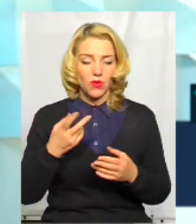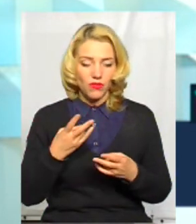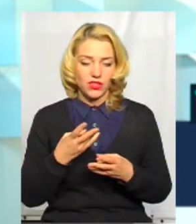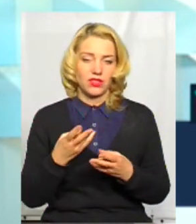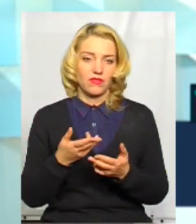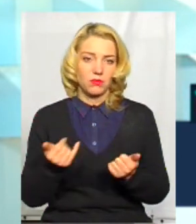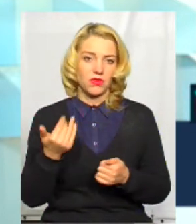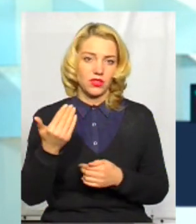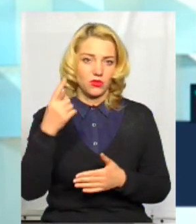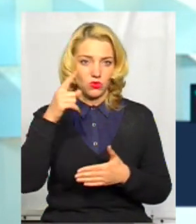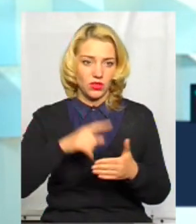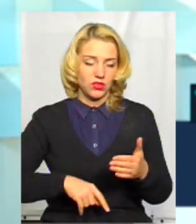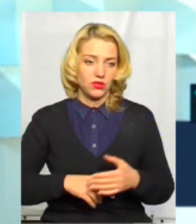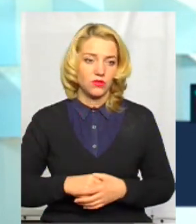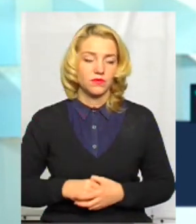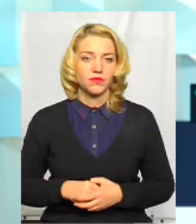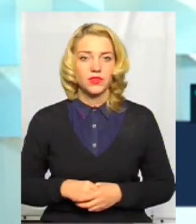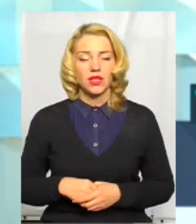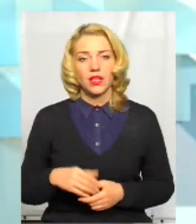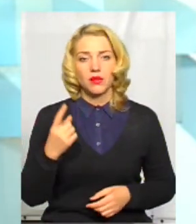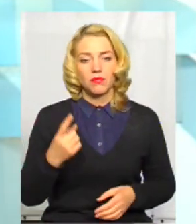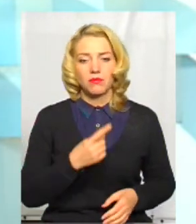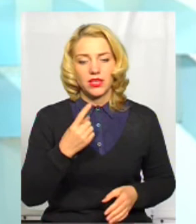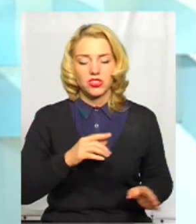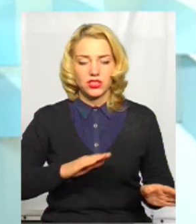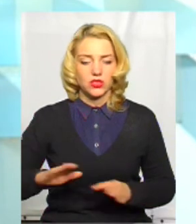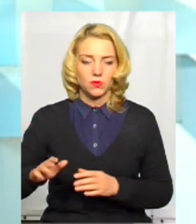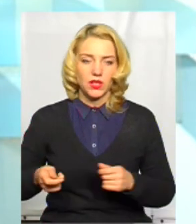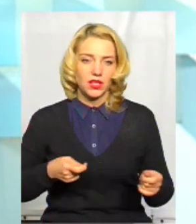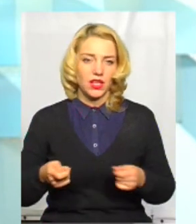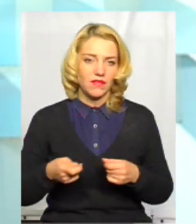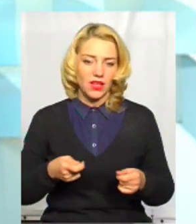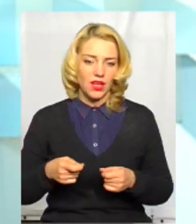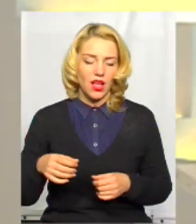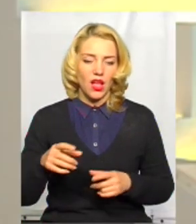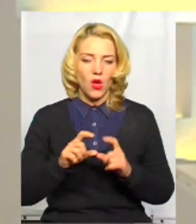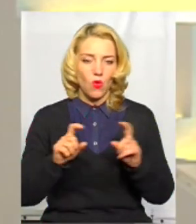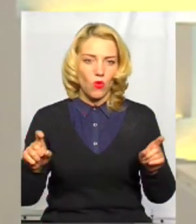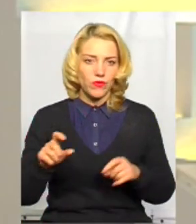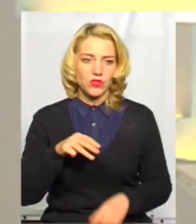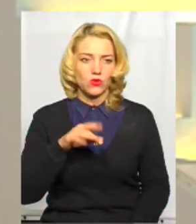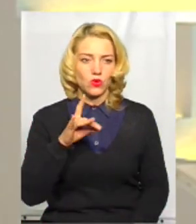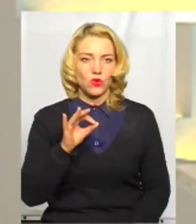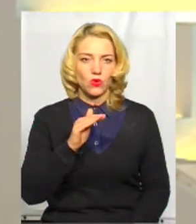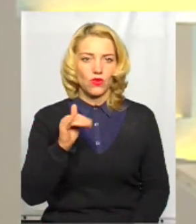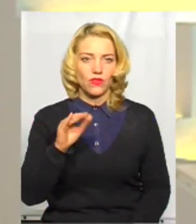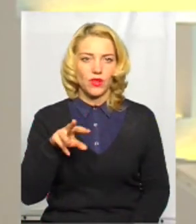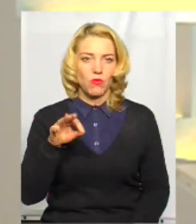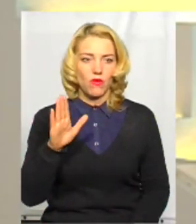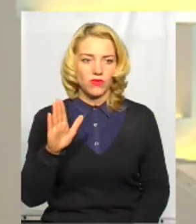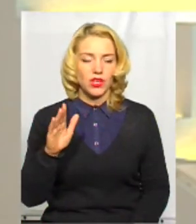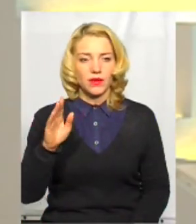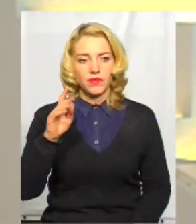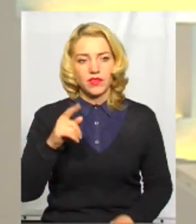Просто мушу. Це мої обов'язок. Перший заступник керівника Офісу президента Сергій Трофімов, ви про нього сьогодні згадували, і він,